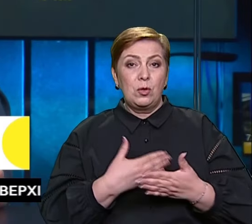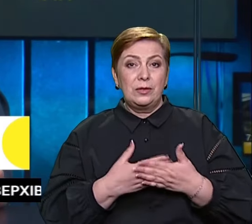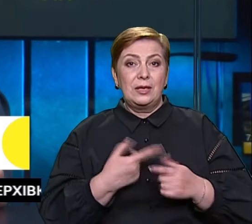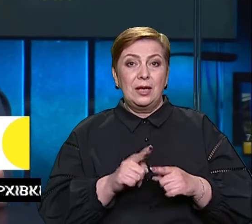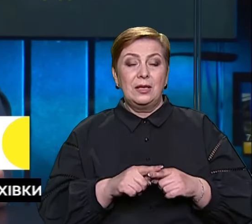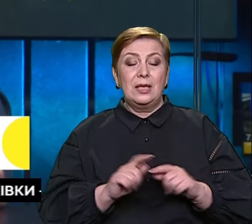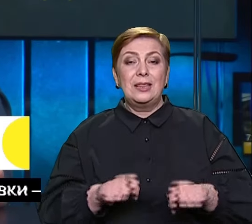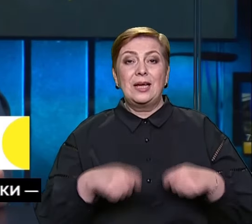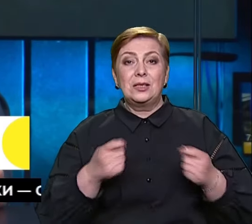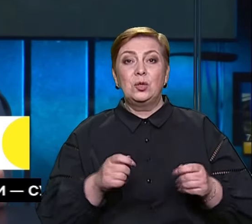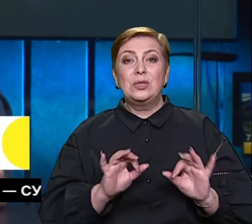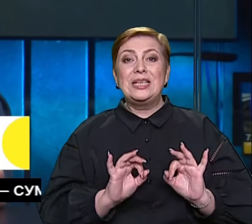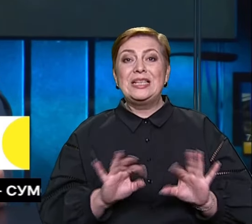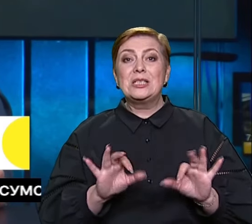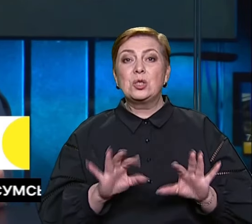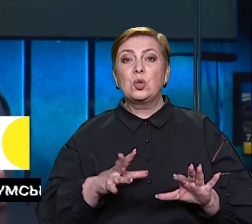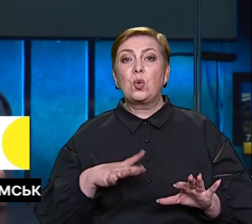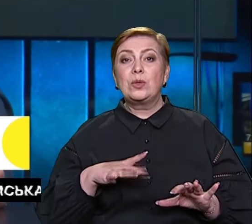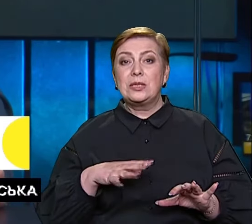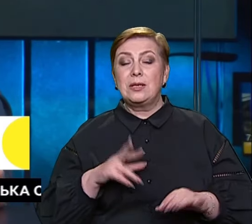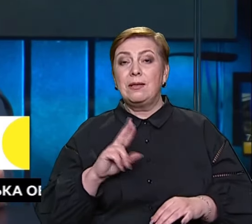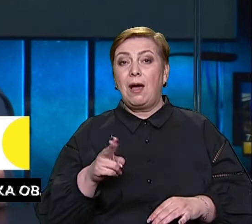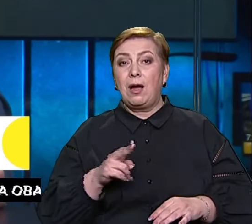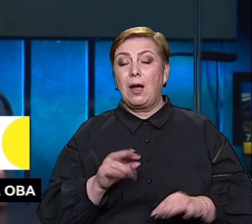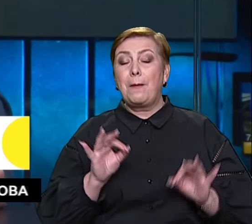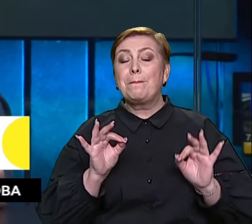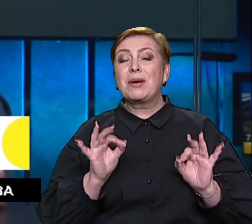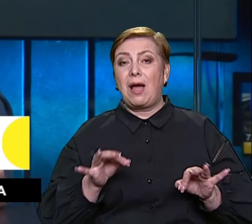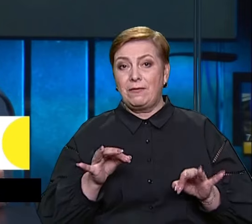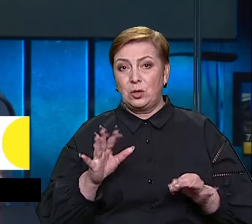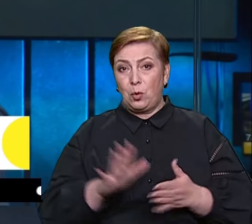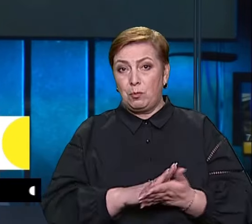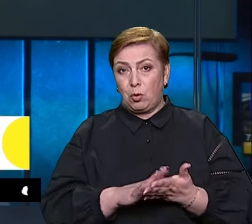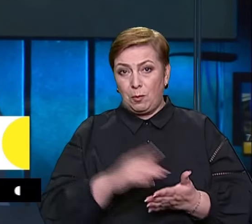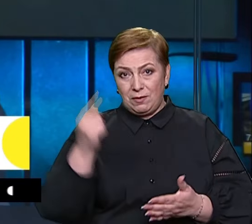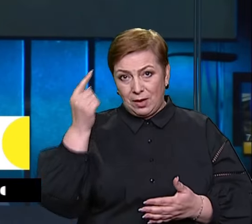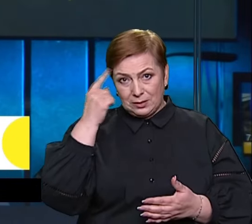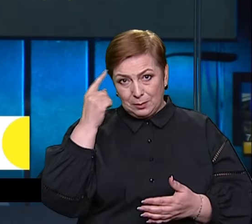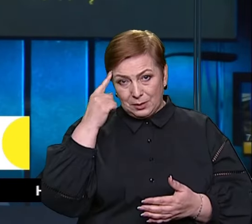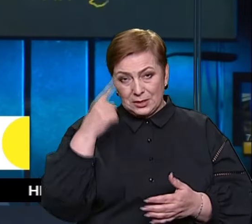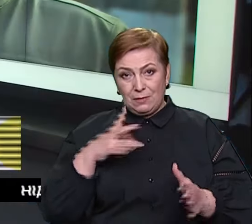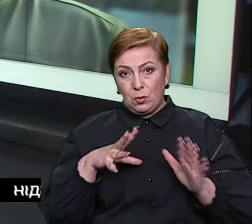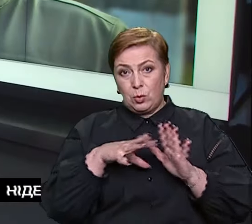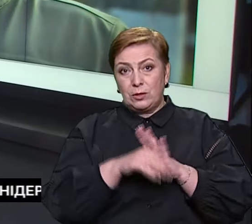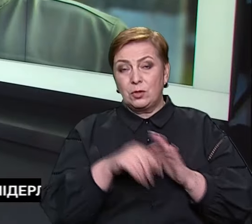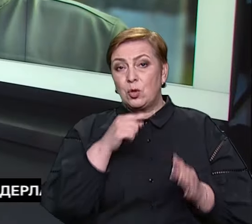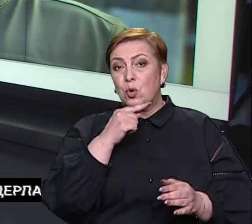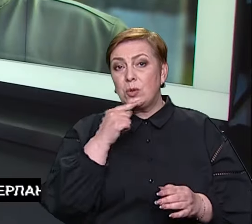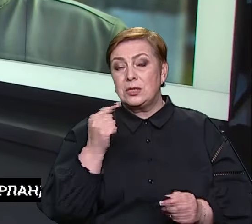як правильно промивати мізки дітям і вкорінювати російську ідентичність, повідомляє центр національного спротиву.